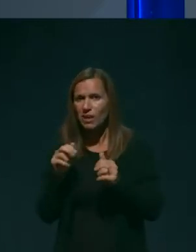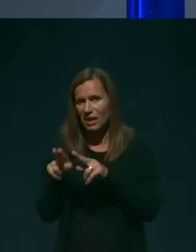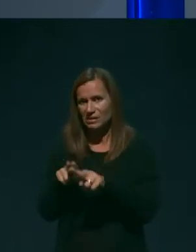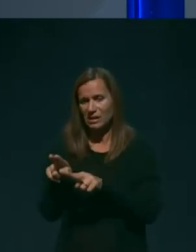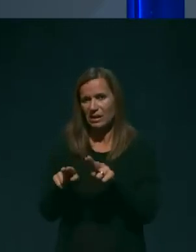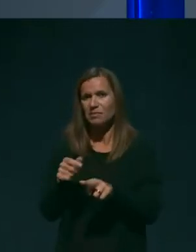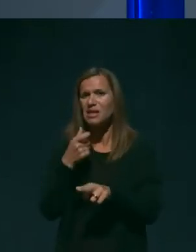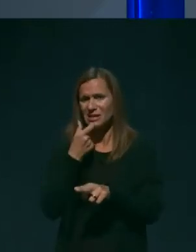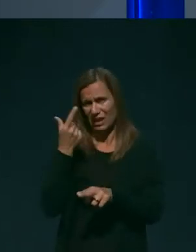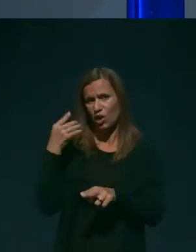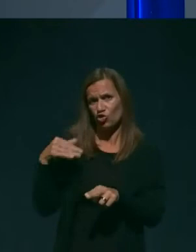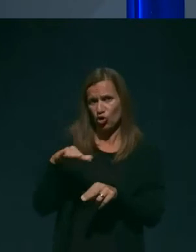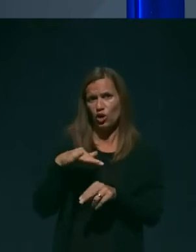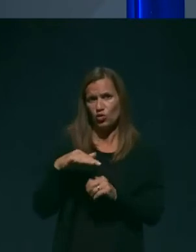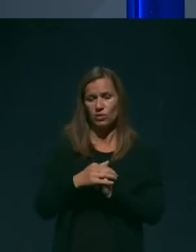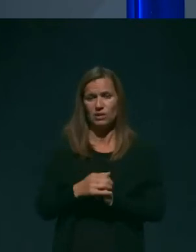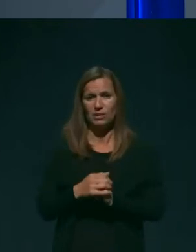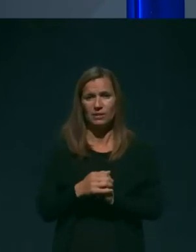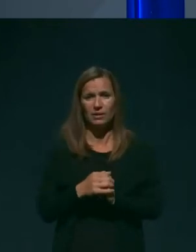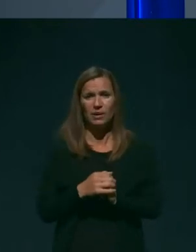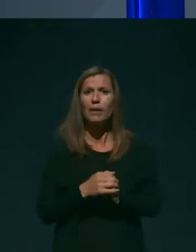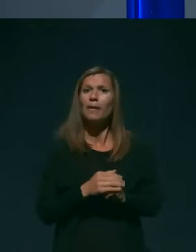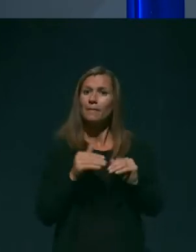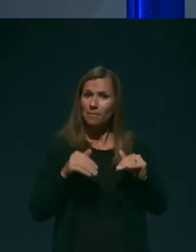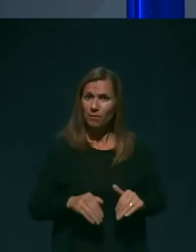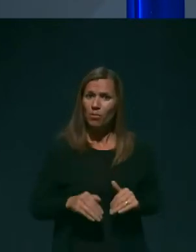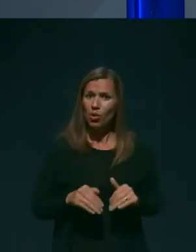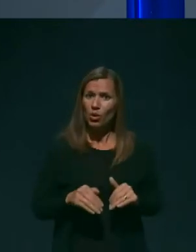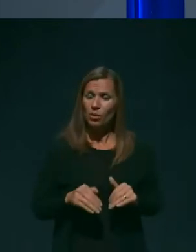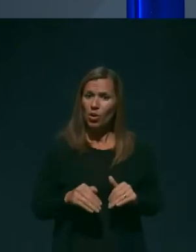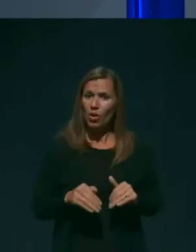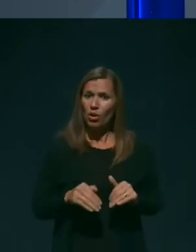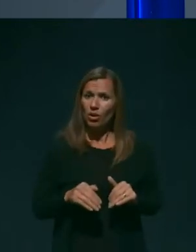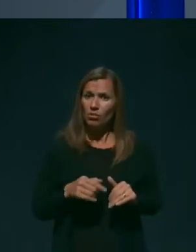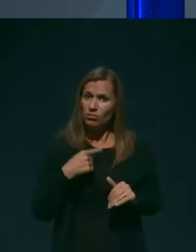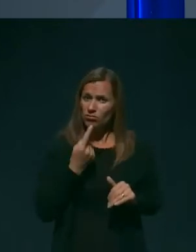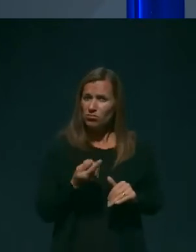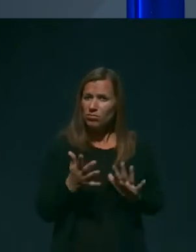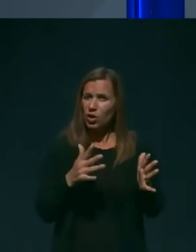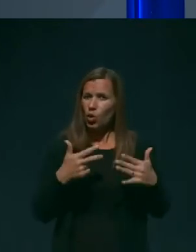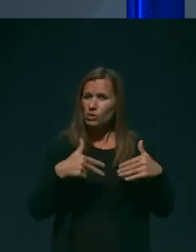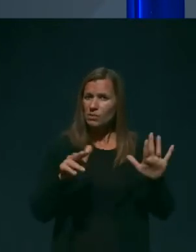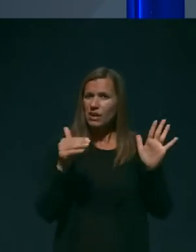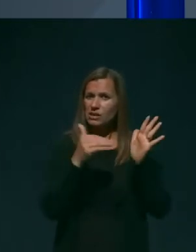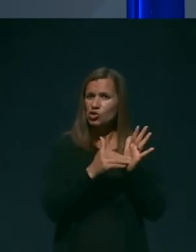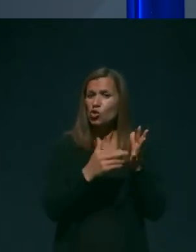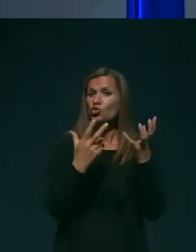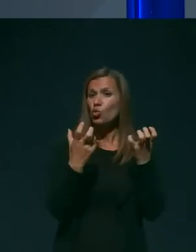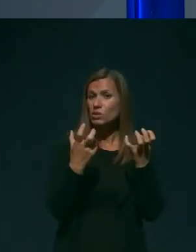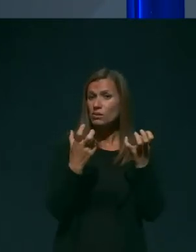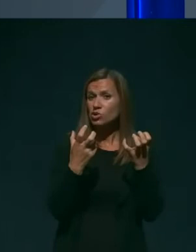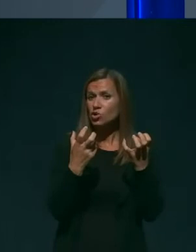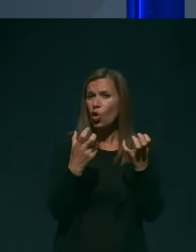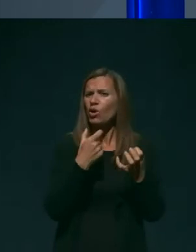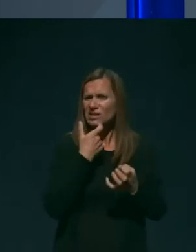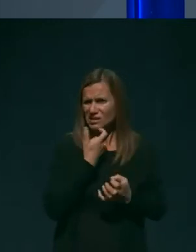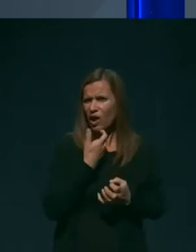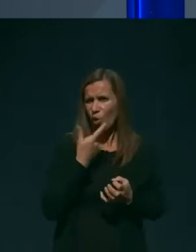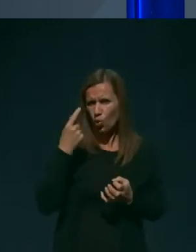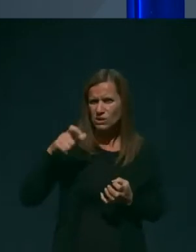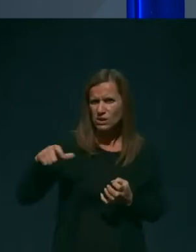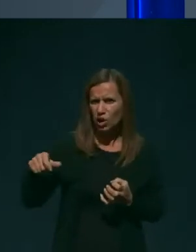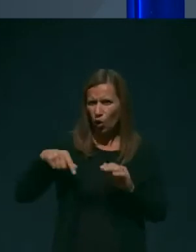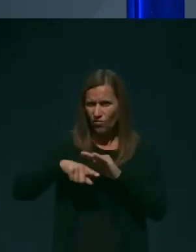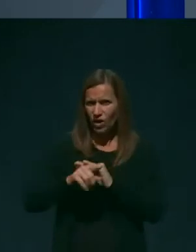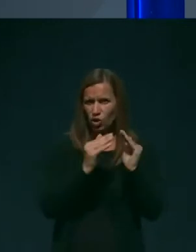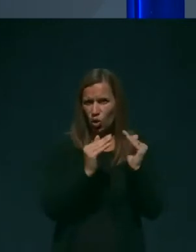Morda velja vedeti, da je bilo med približno 18.800 oskrbovanci v teh domovih okuženih